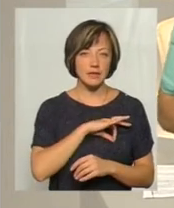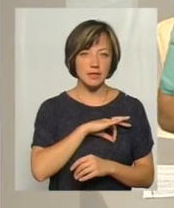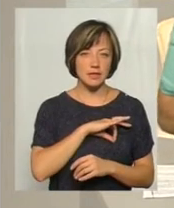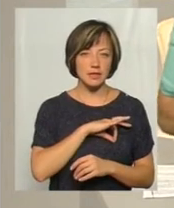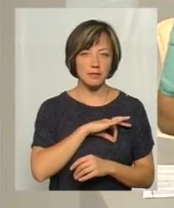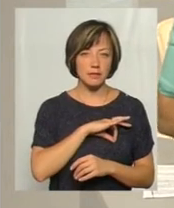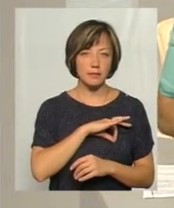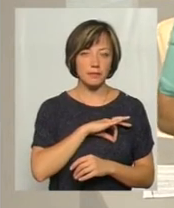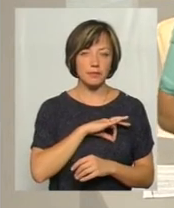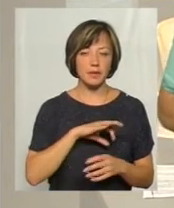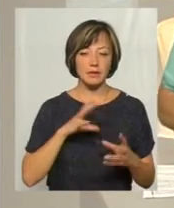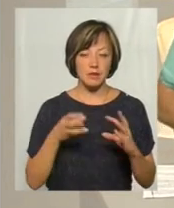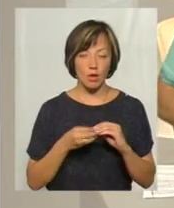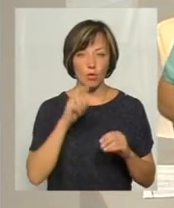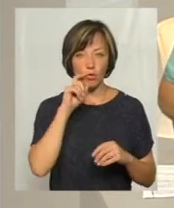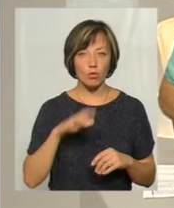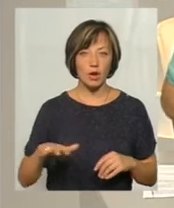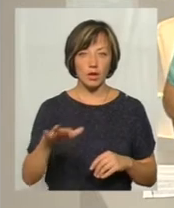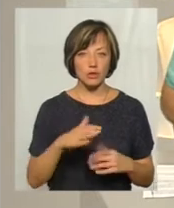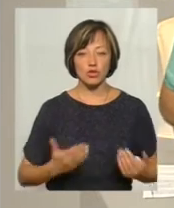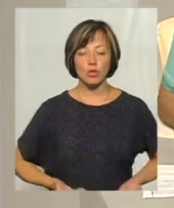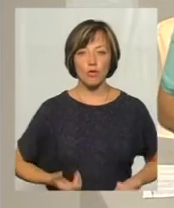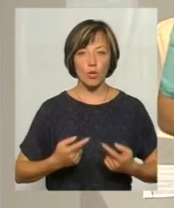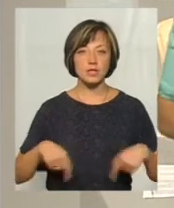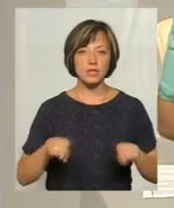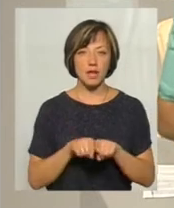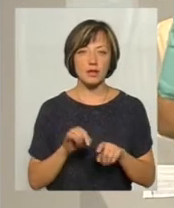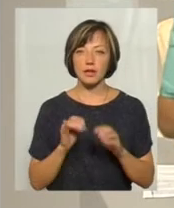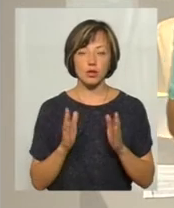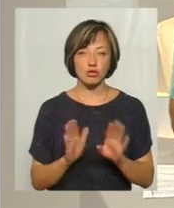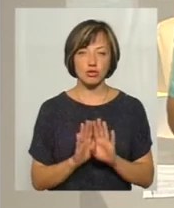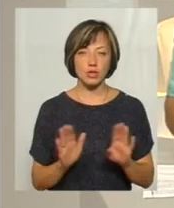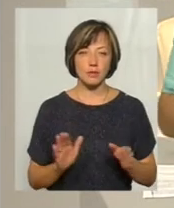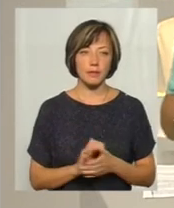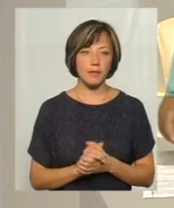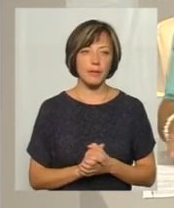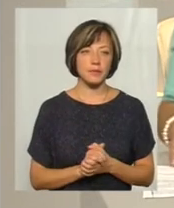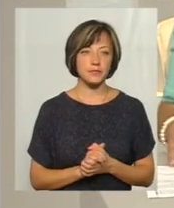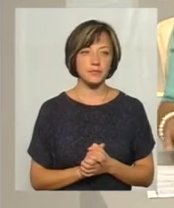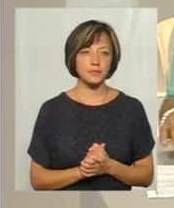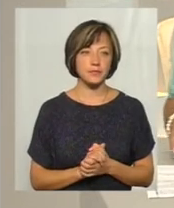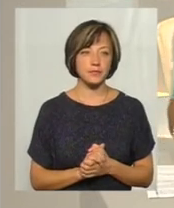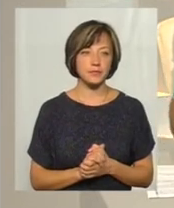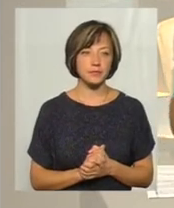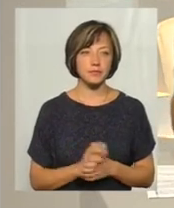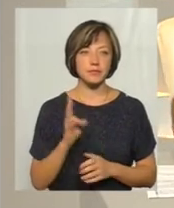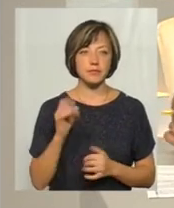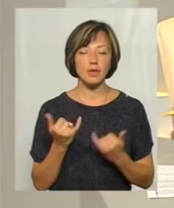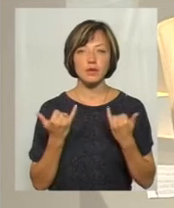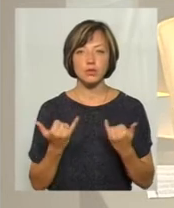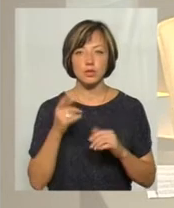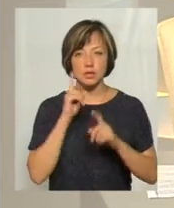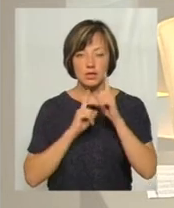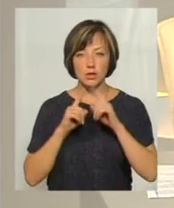загалом України, житлового сектору і не лише. Власне, хочу зазначити, що на сьогоднішньому